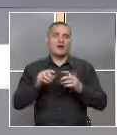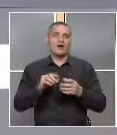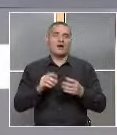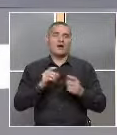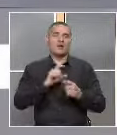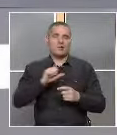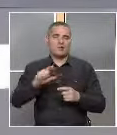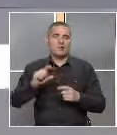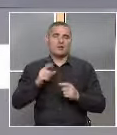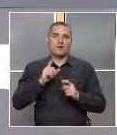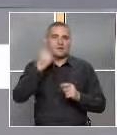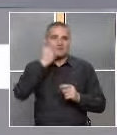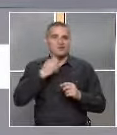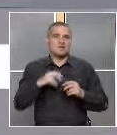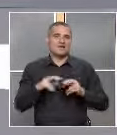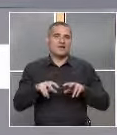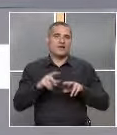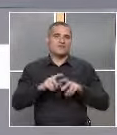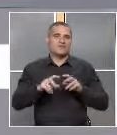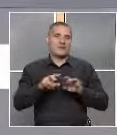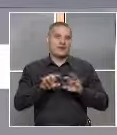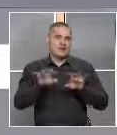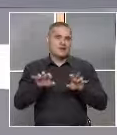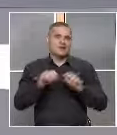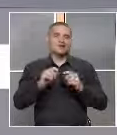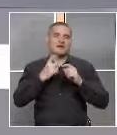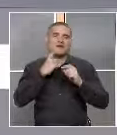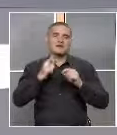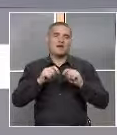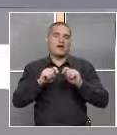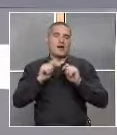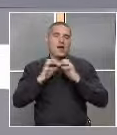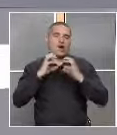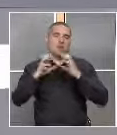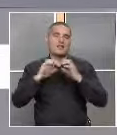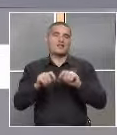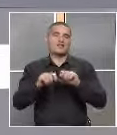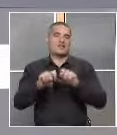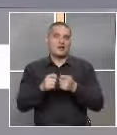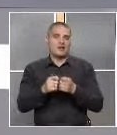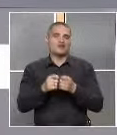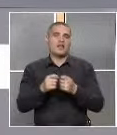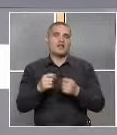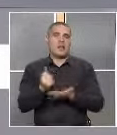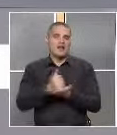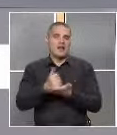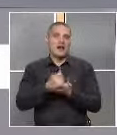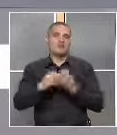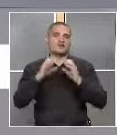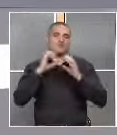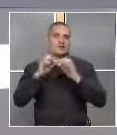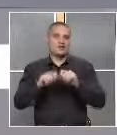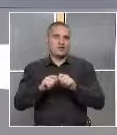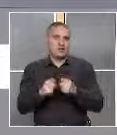които се използват за диагностика на комуникативни нарушения, също така и за терапия на комуникативните нарушения.